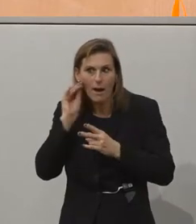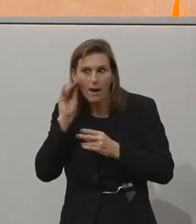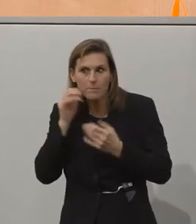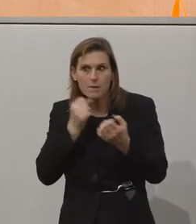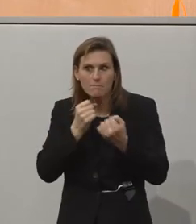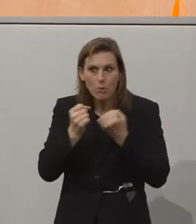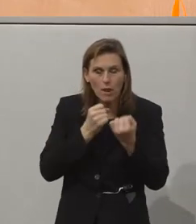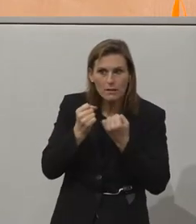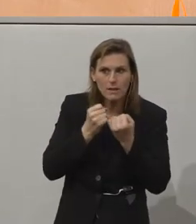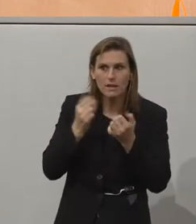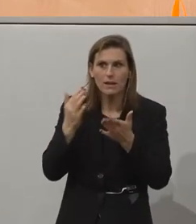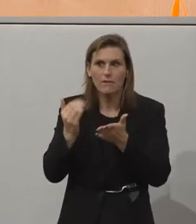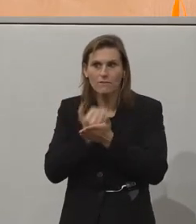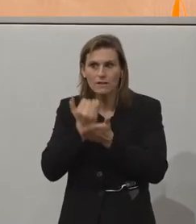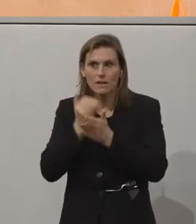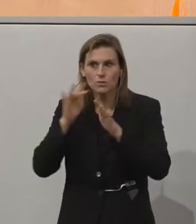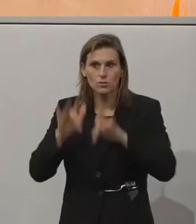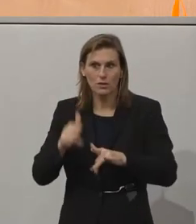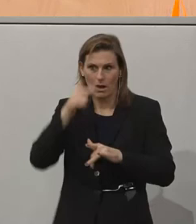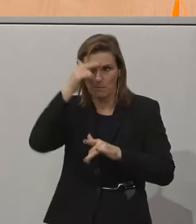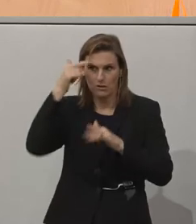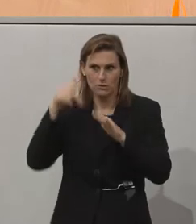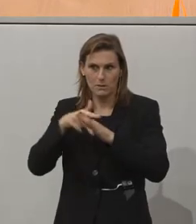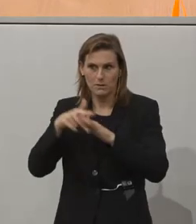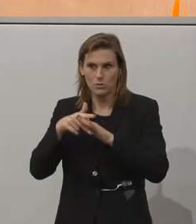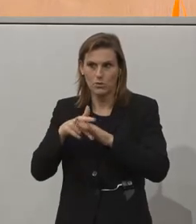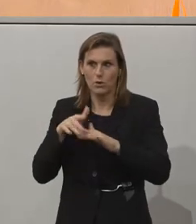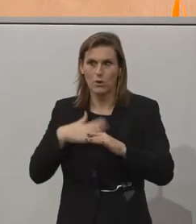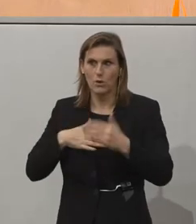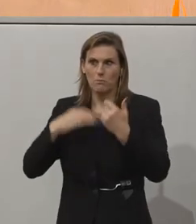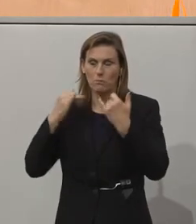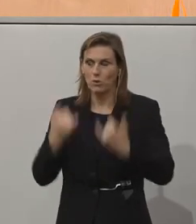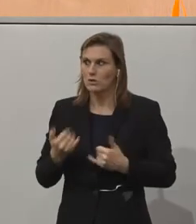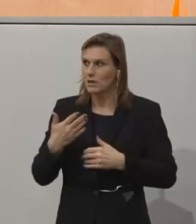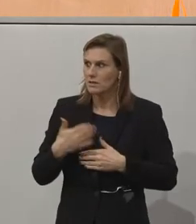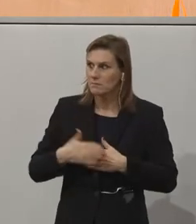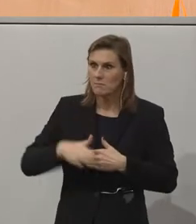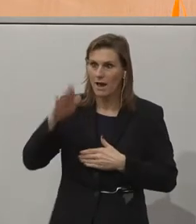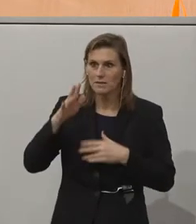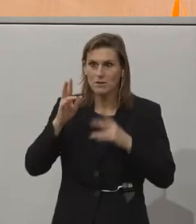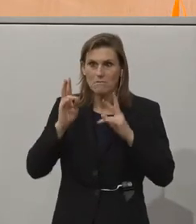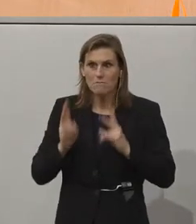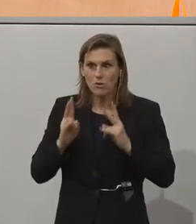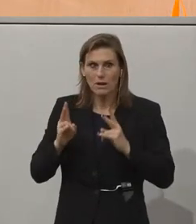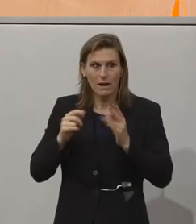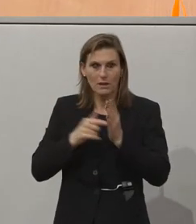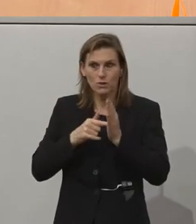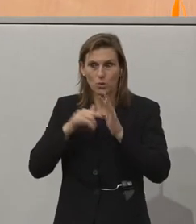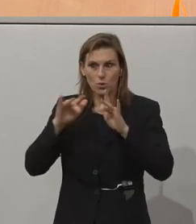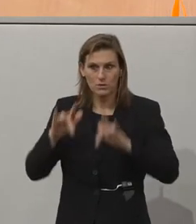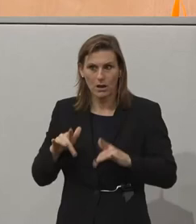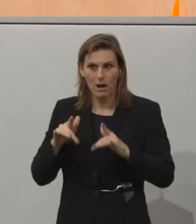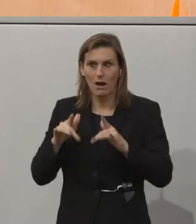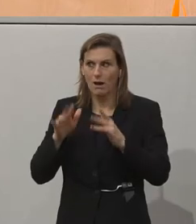ob aus Vertretungen von Menschen mit Behinderung. wollen jetzt den meisten oder jedem, die noch mit uns sind, die